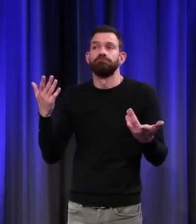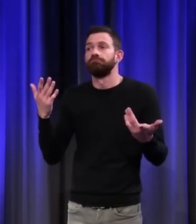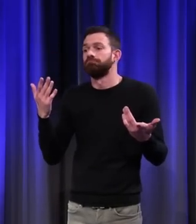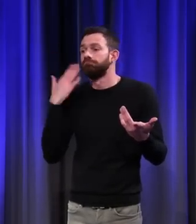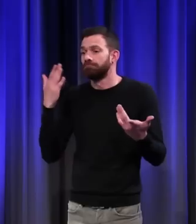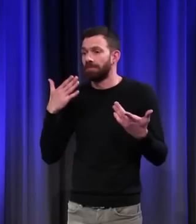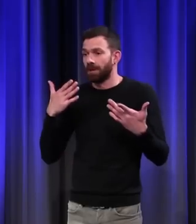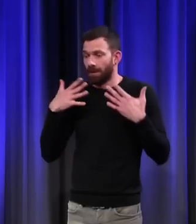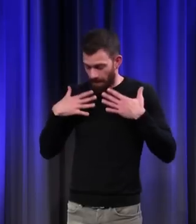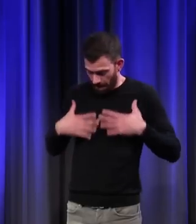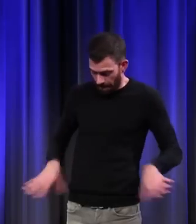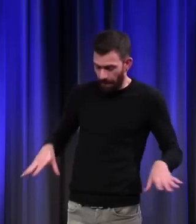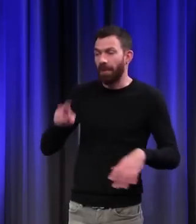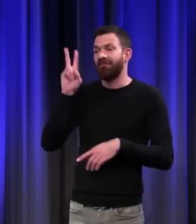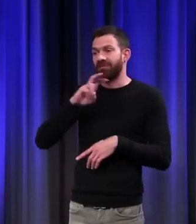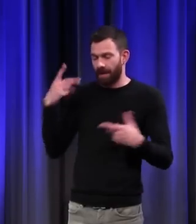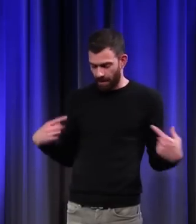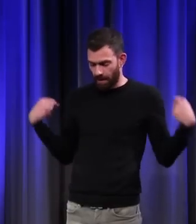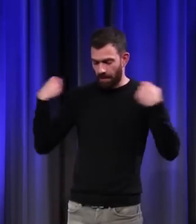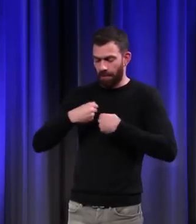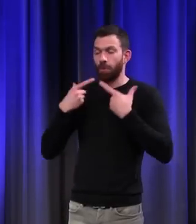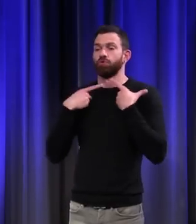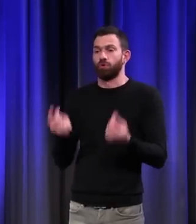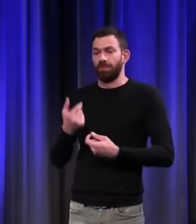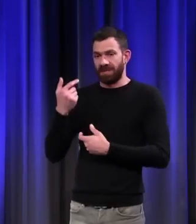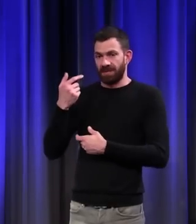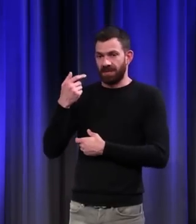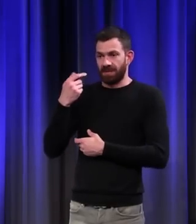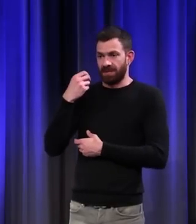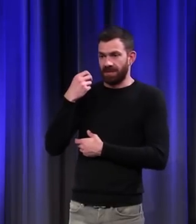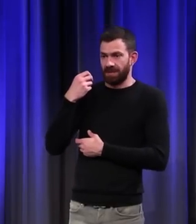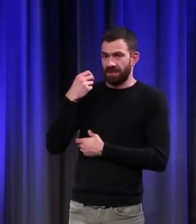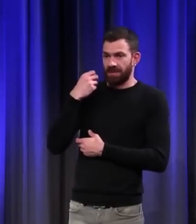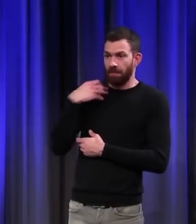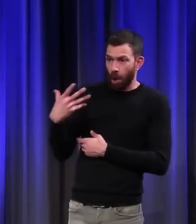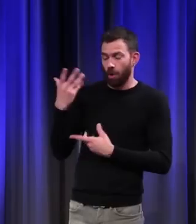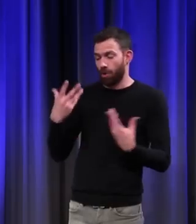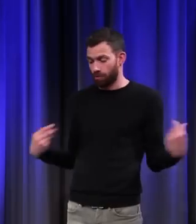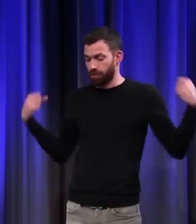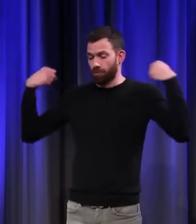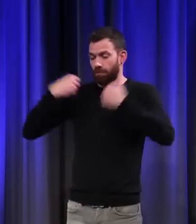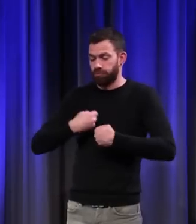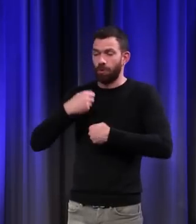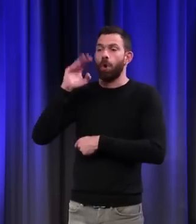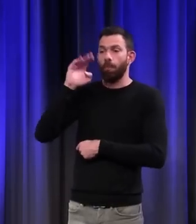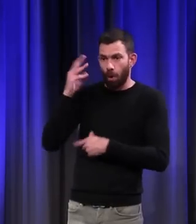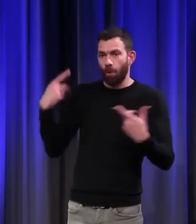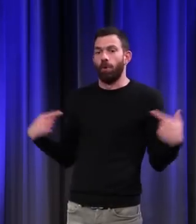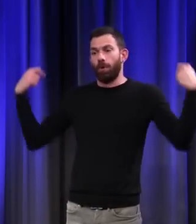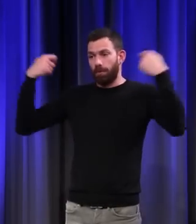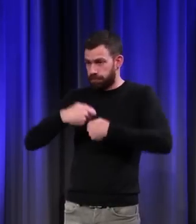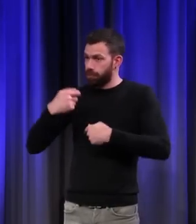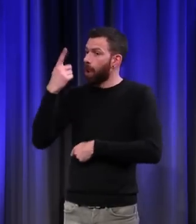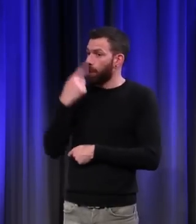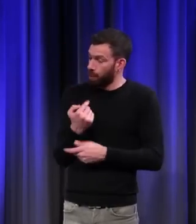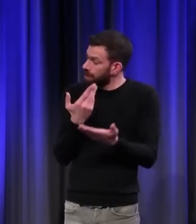une tunique verte, puis un blio rouge et un manteau bleu, un empilement de quatre couleurs différentes, ça, ce n'est